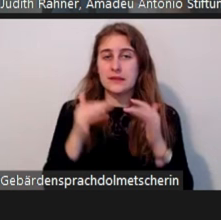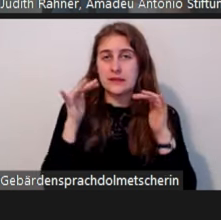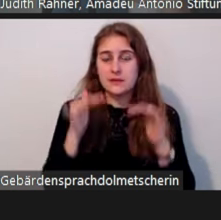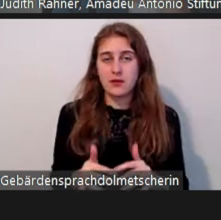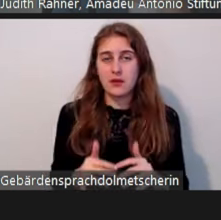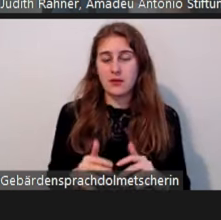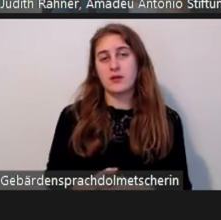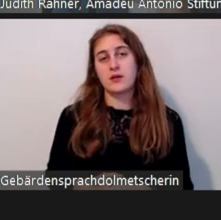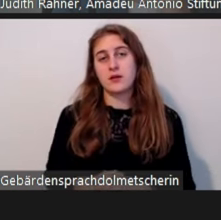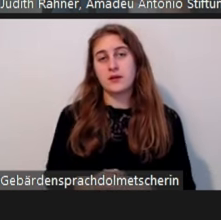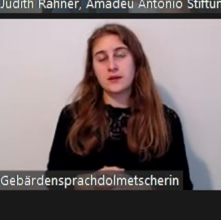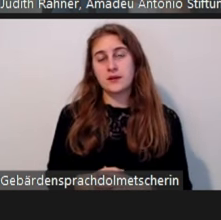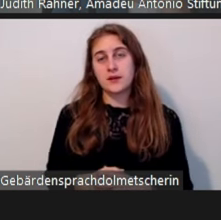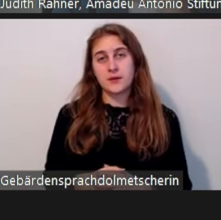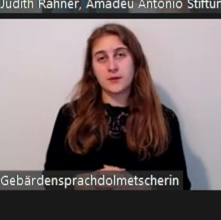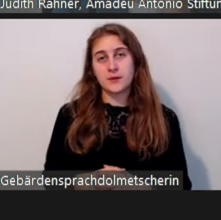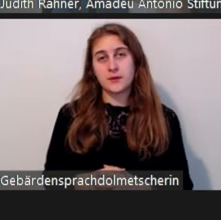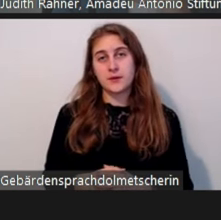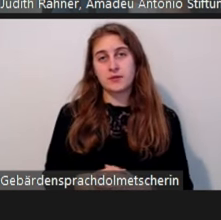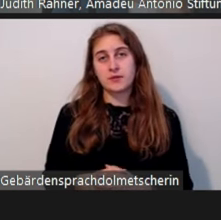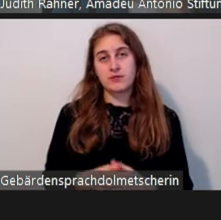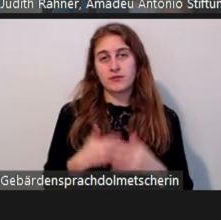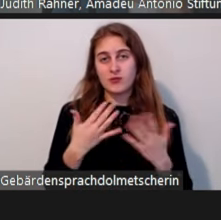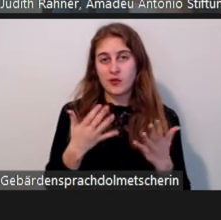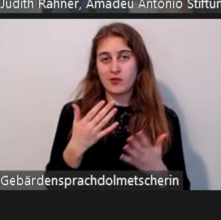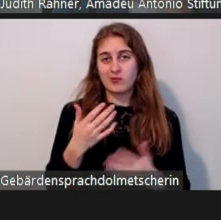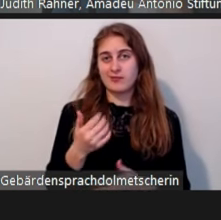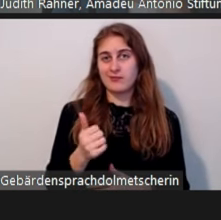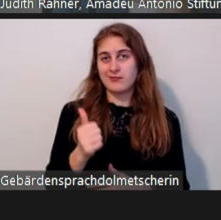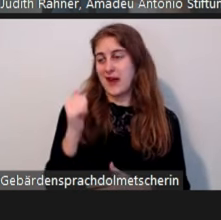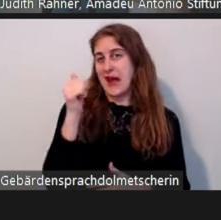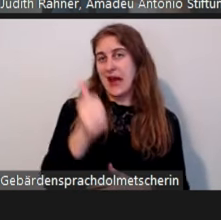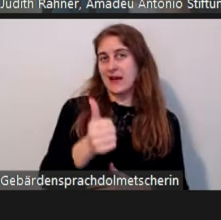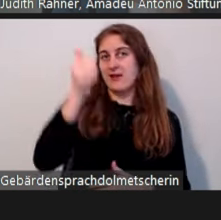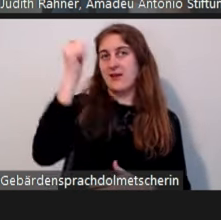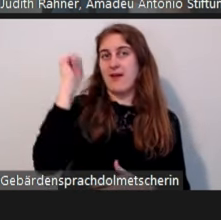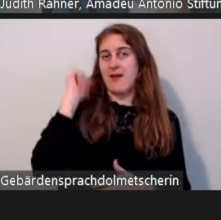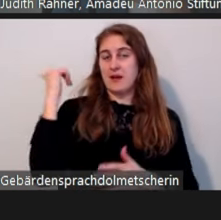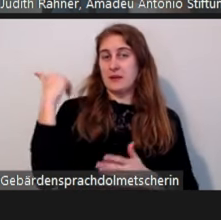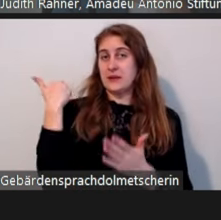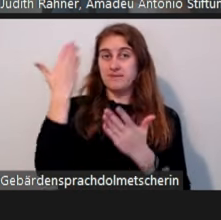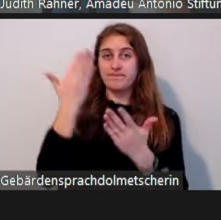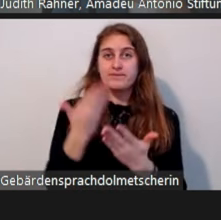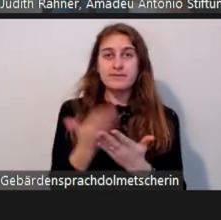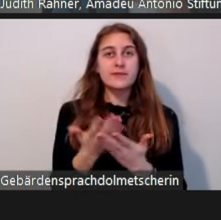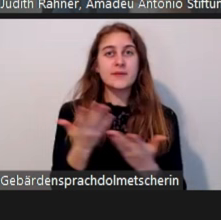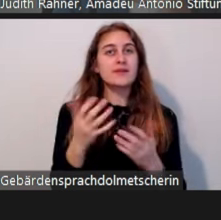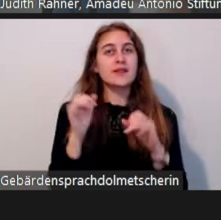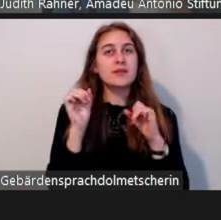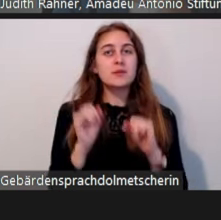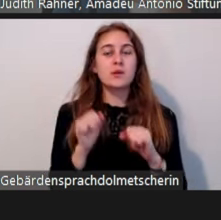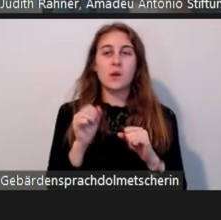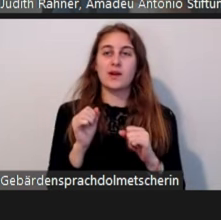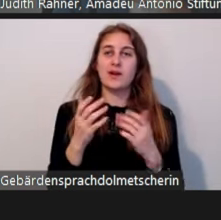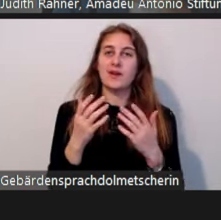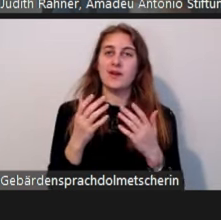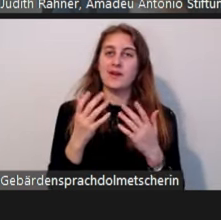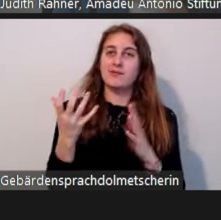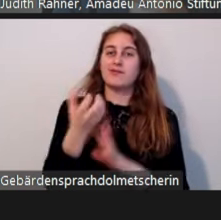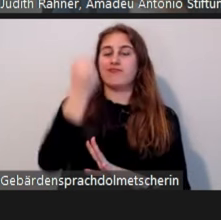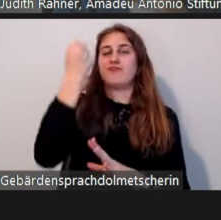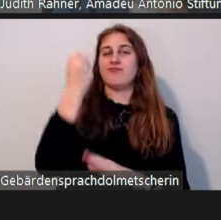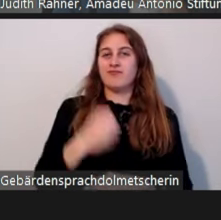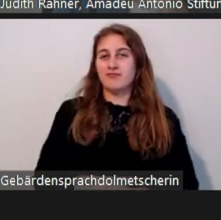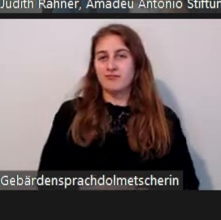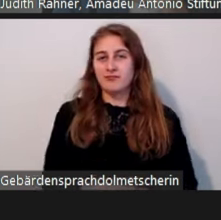Zeit nach einem Jahr möglich war. Es wäre selbstverständlich geboten, sozusagen da auch